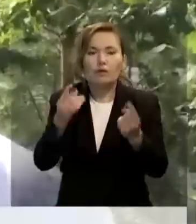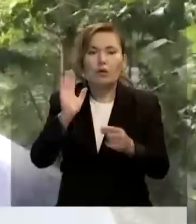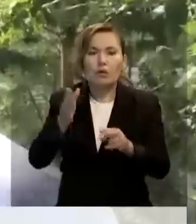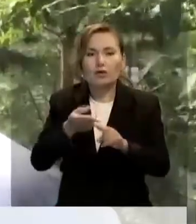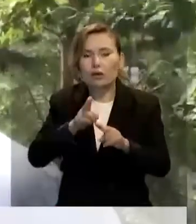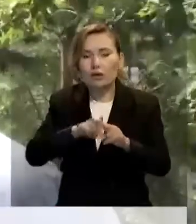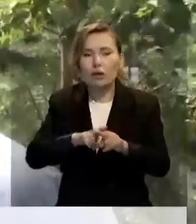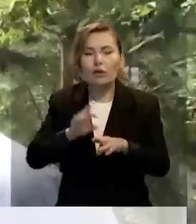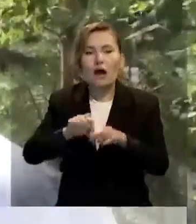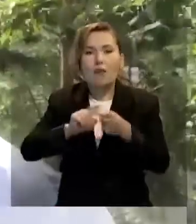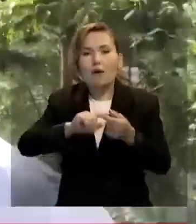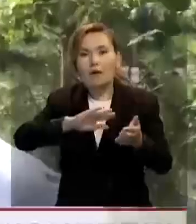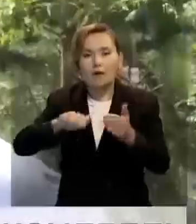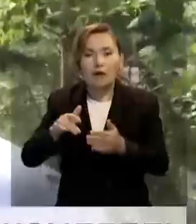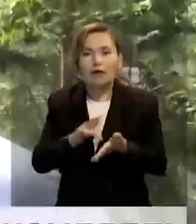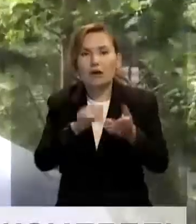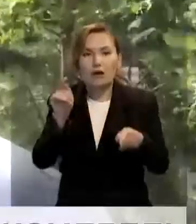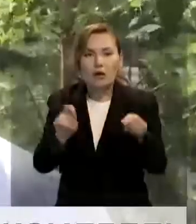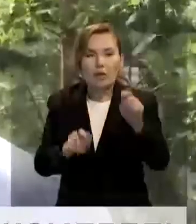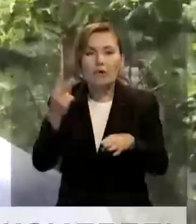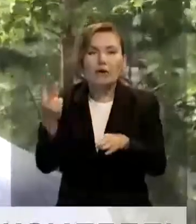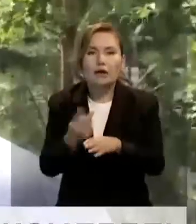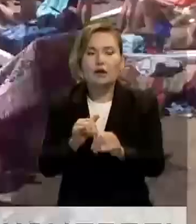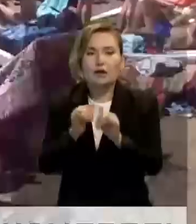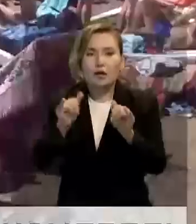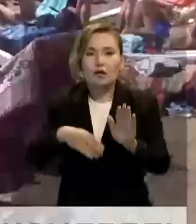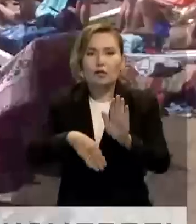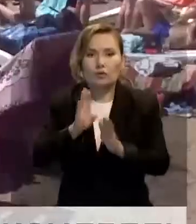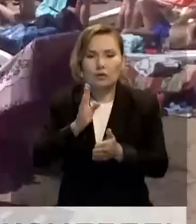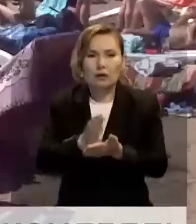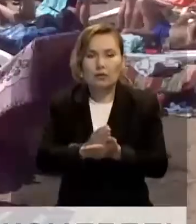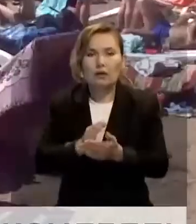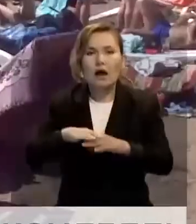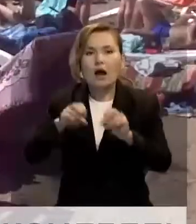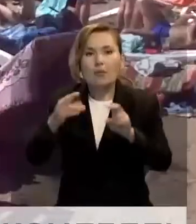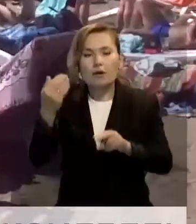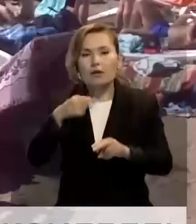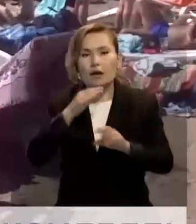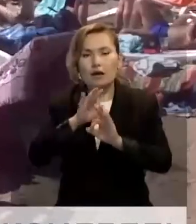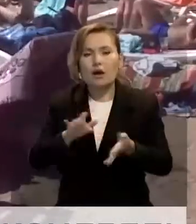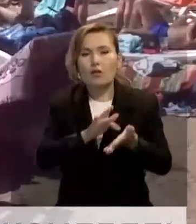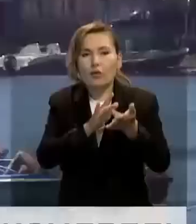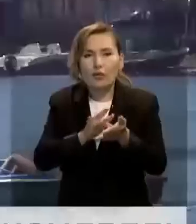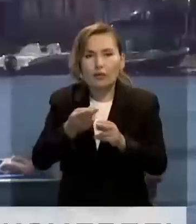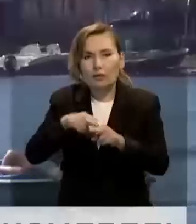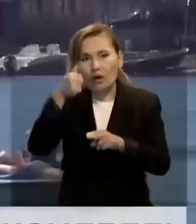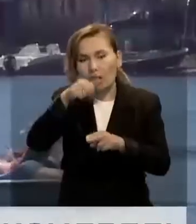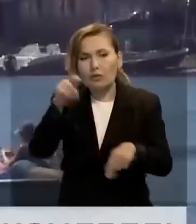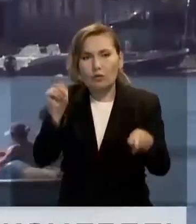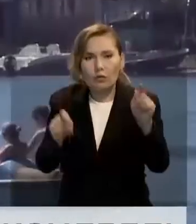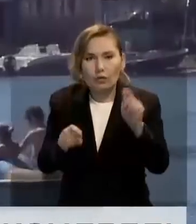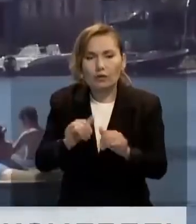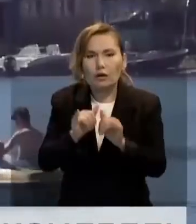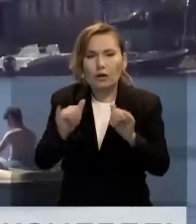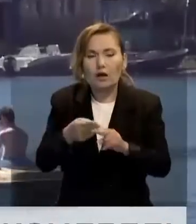кететін жайт, пандемиядан кейін демалушылар саны екесеге дейін артыпты. Мамандардың айты ұнша туристтер мұнда бейілді көп келіп жатыр.